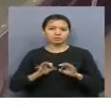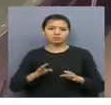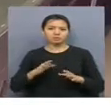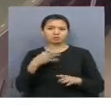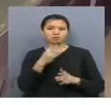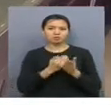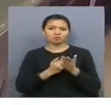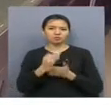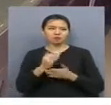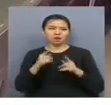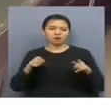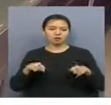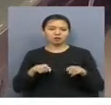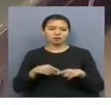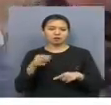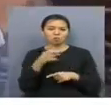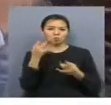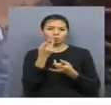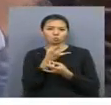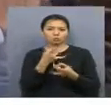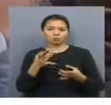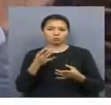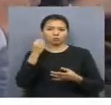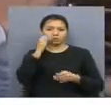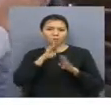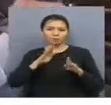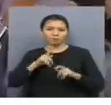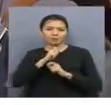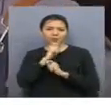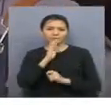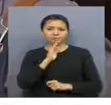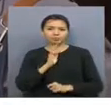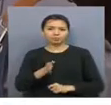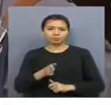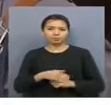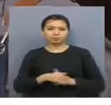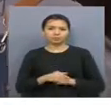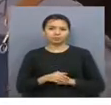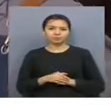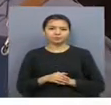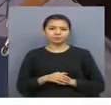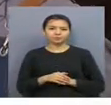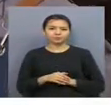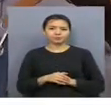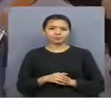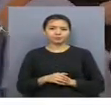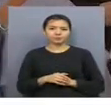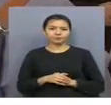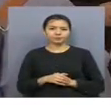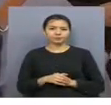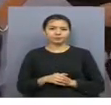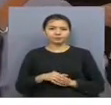қырққа тарта картинаны облыстық мәденет және өнер мұражайына тағыстамақ. Учасники унас из 10 стран.